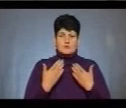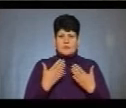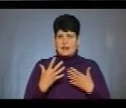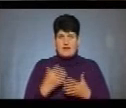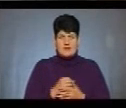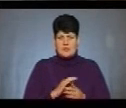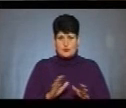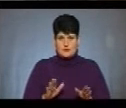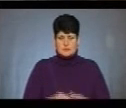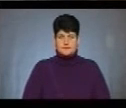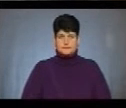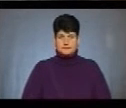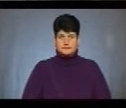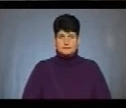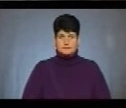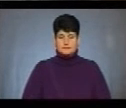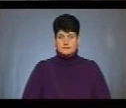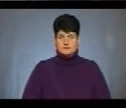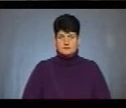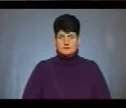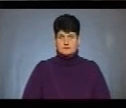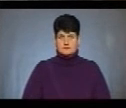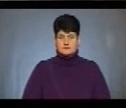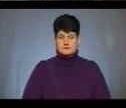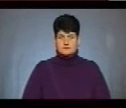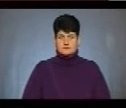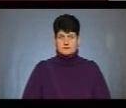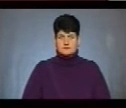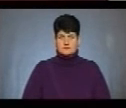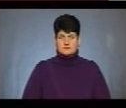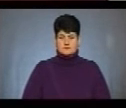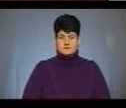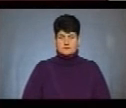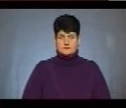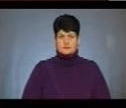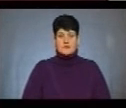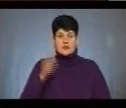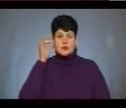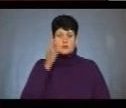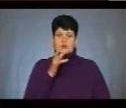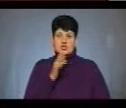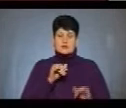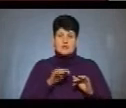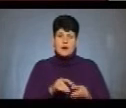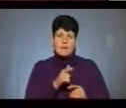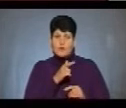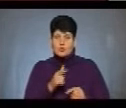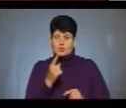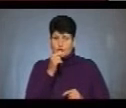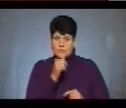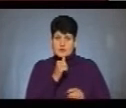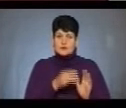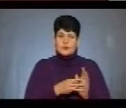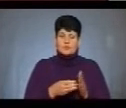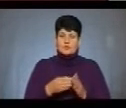не вдалося. Ірина Терлюк, Андрій Бодак, новини на Суспільному, Тернопіль. Нагадаю, під час акції протягом місяця з 8